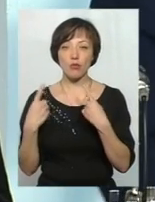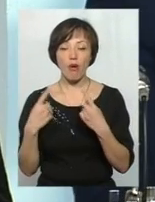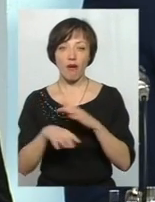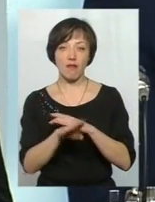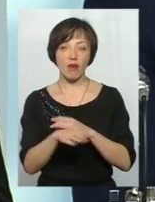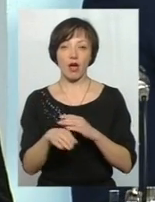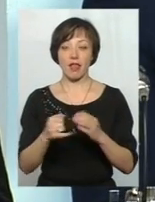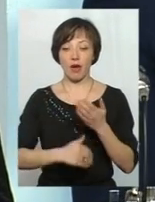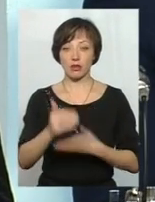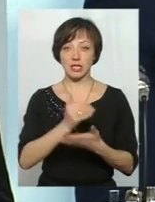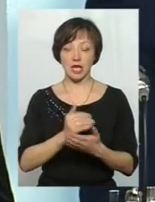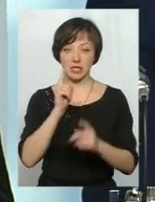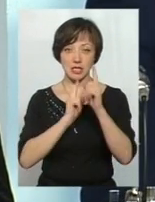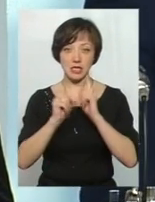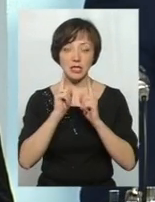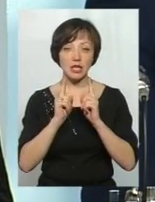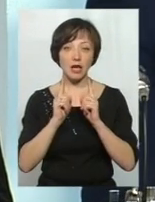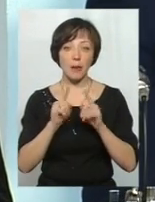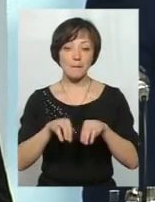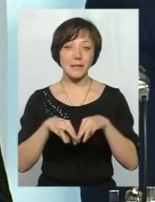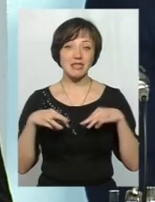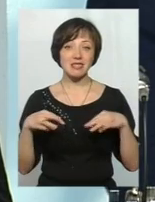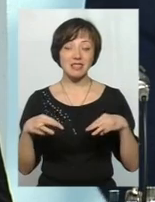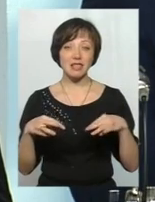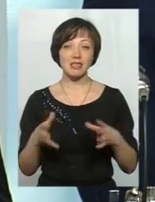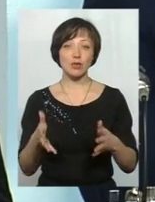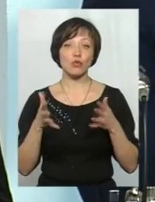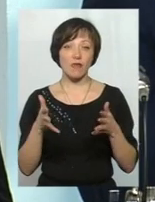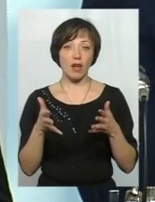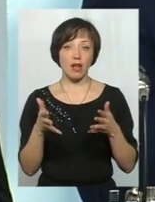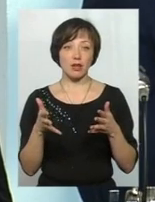останньому засіданні президенту, з'ясувалося,